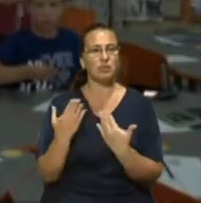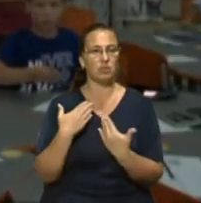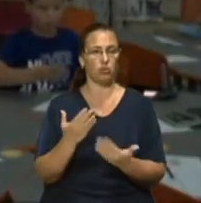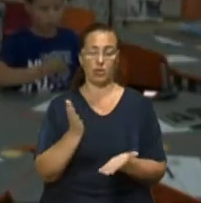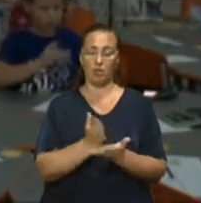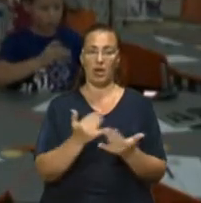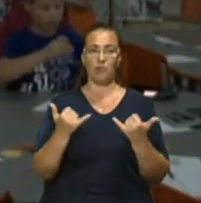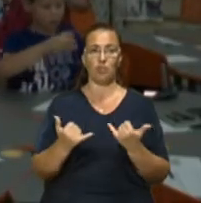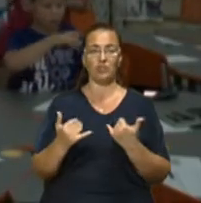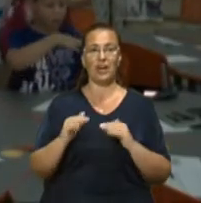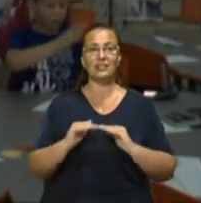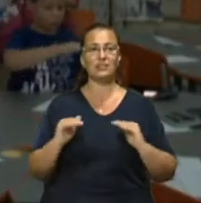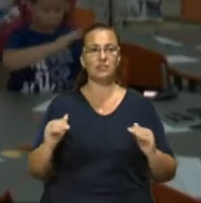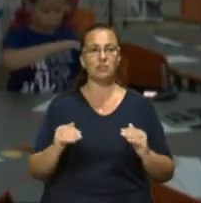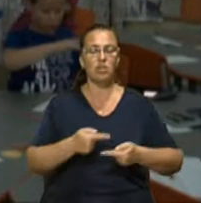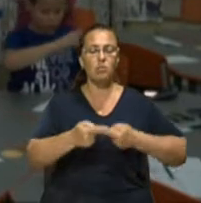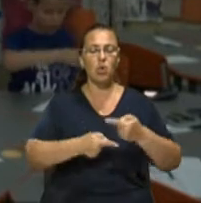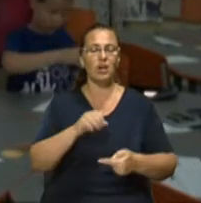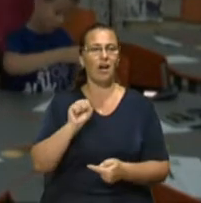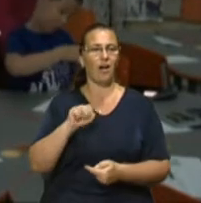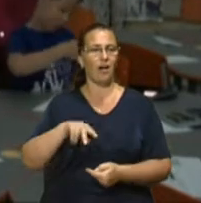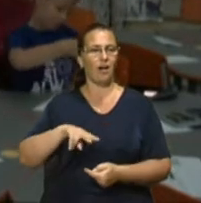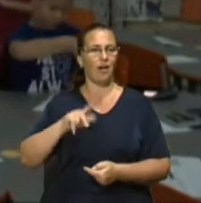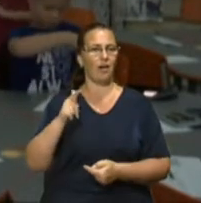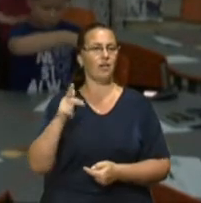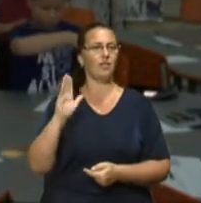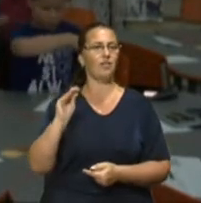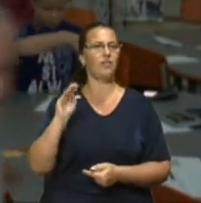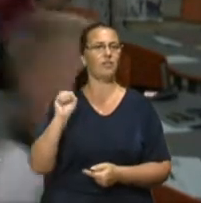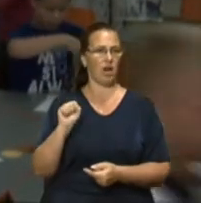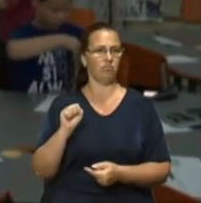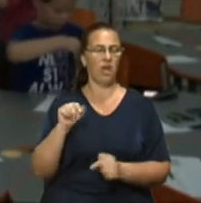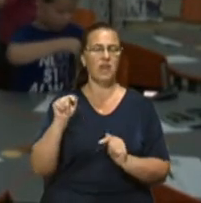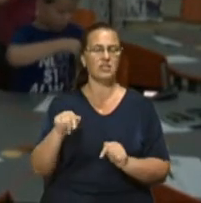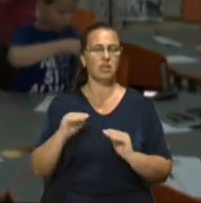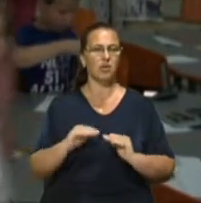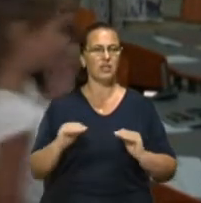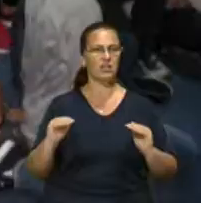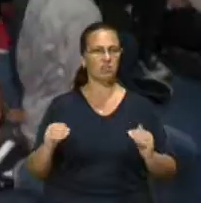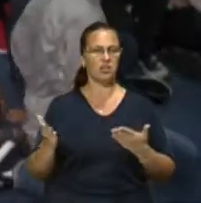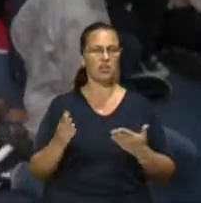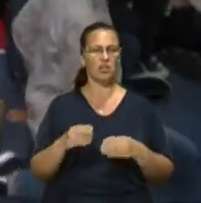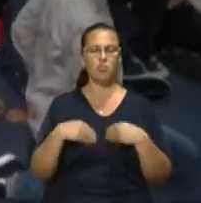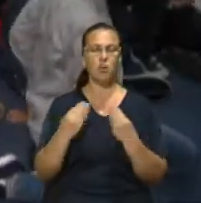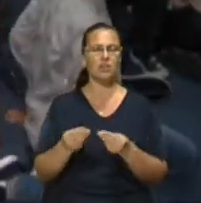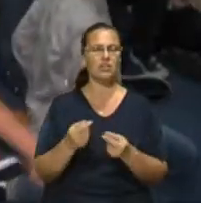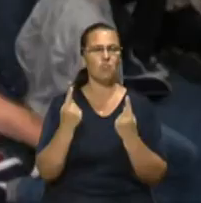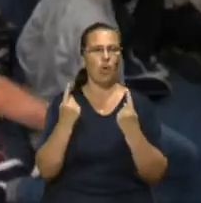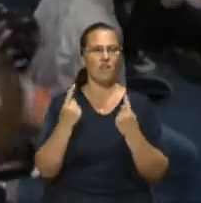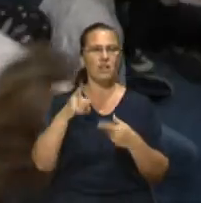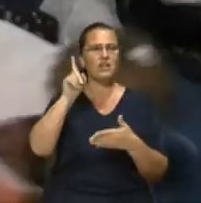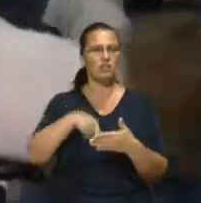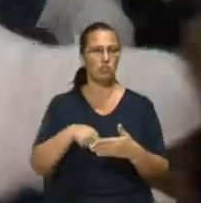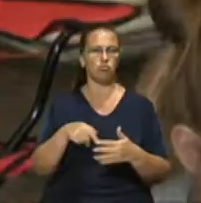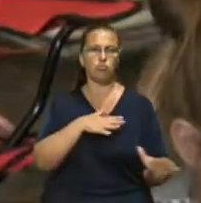зараз справу з дітьми в покоління Альфа. З тими дітьми, на які покладаємо величезні сподівання. Діти, які є дуже